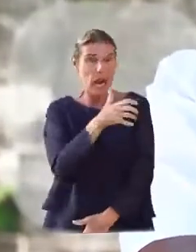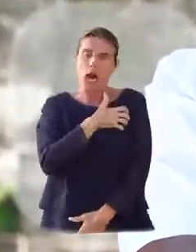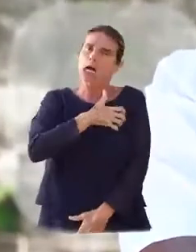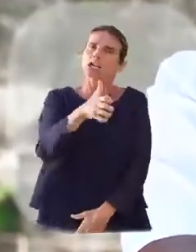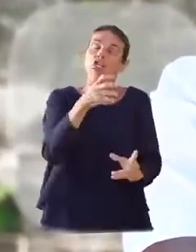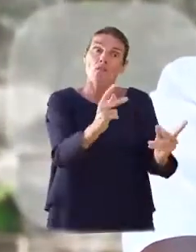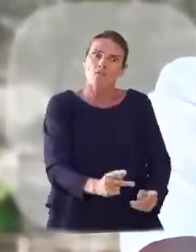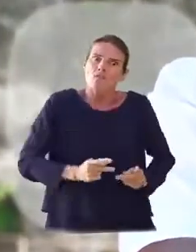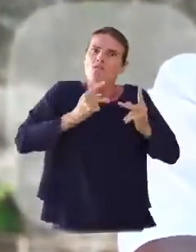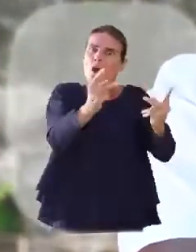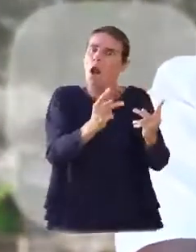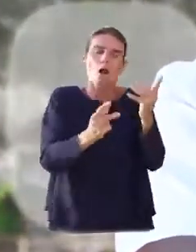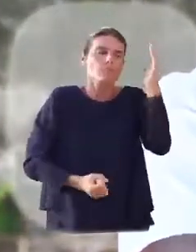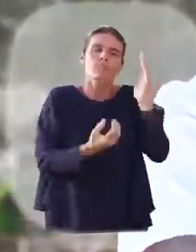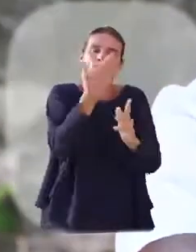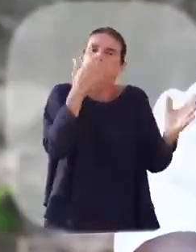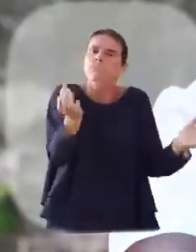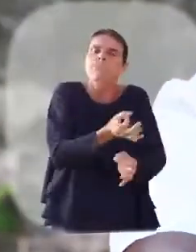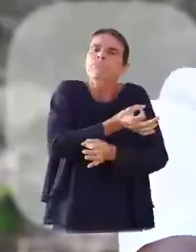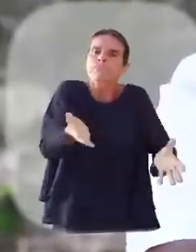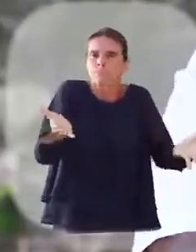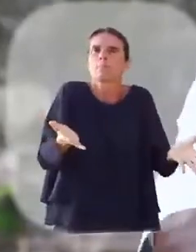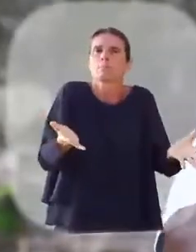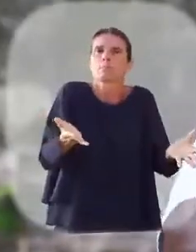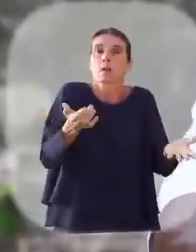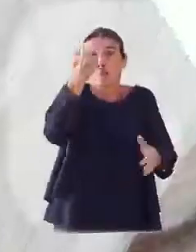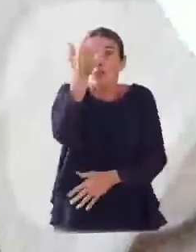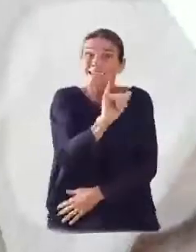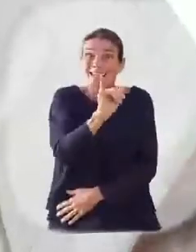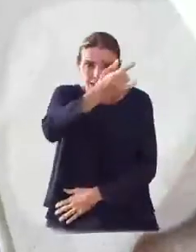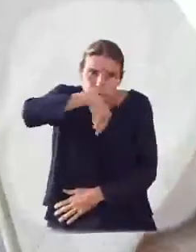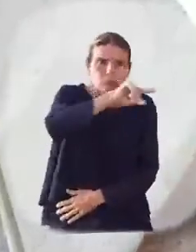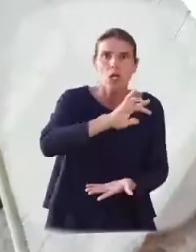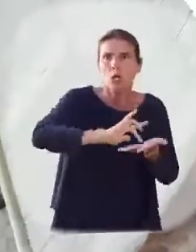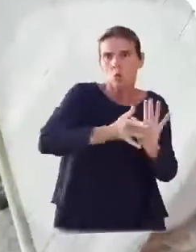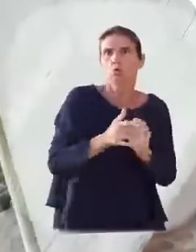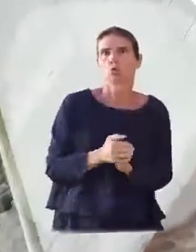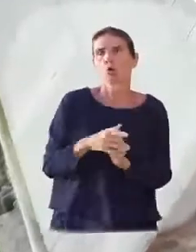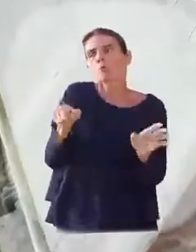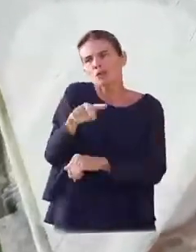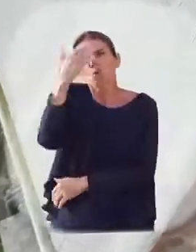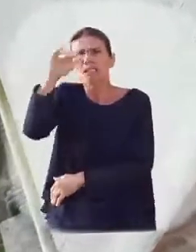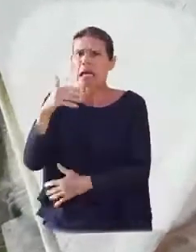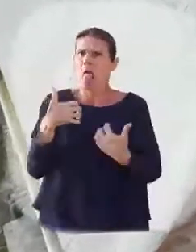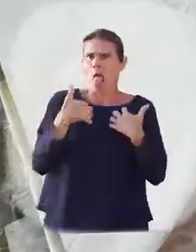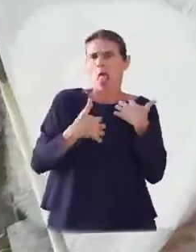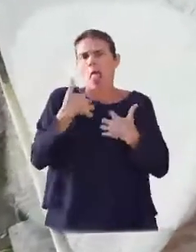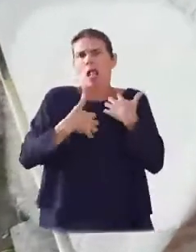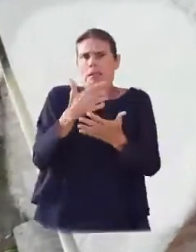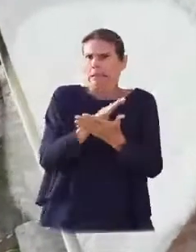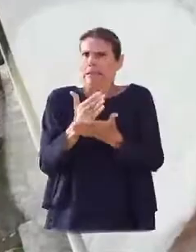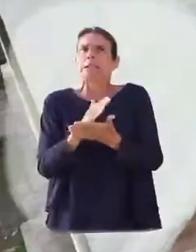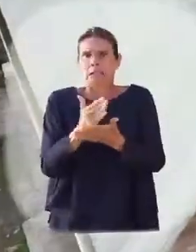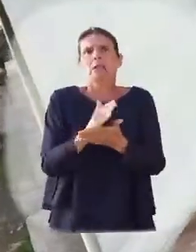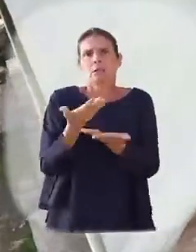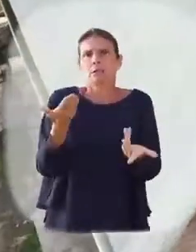générant des richesses à partir de ses atouts et ce, au profit de tous. En cet temps d'incertitude, nous